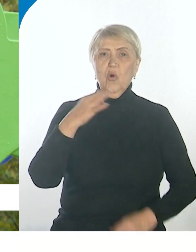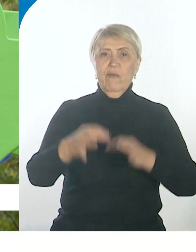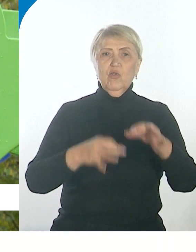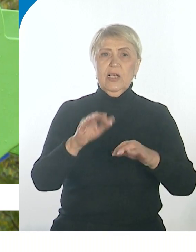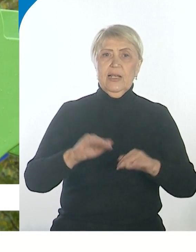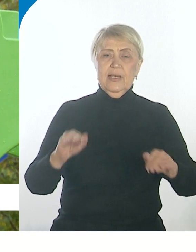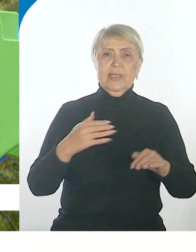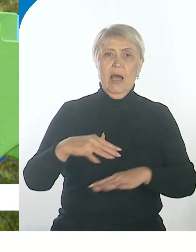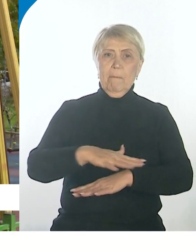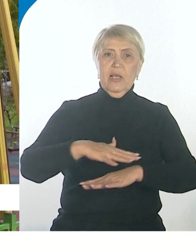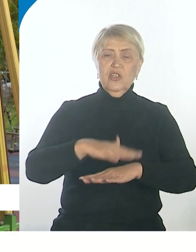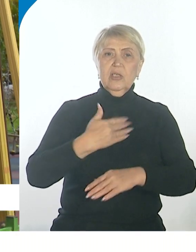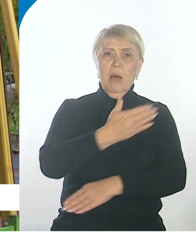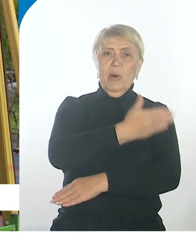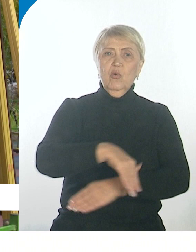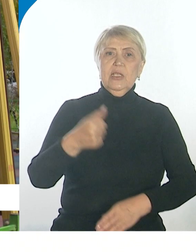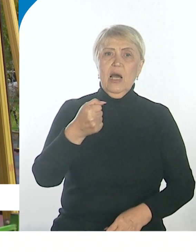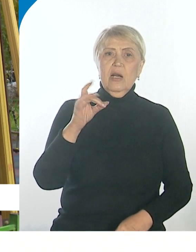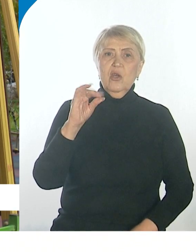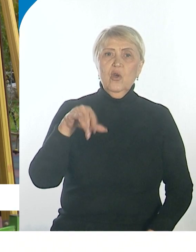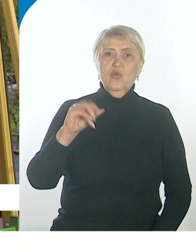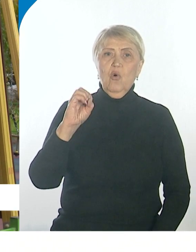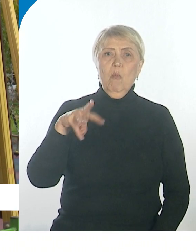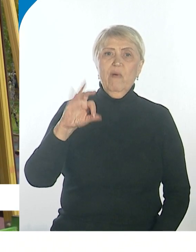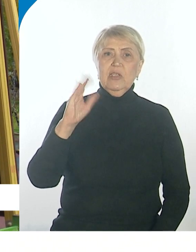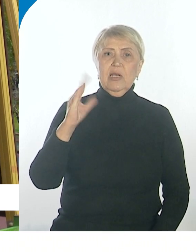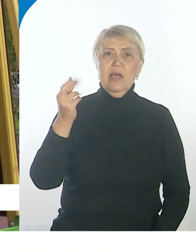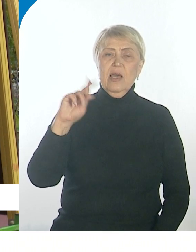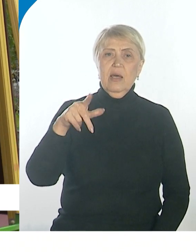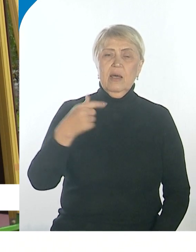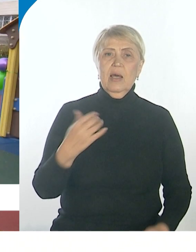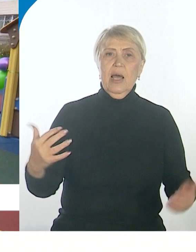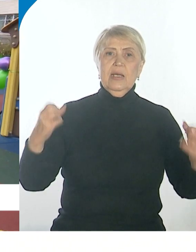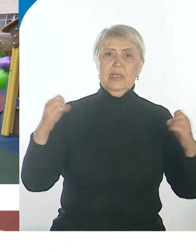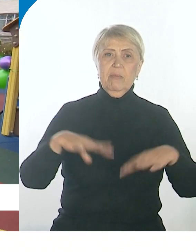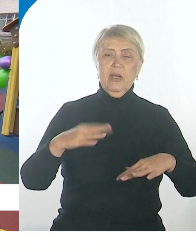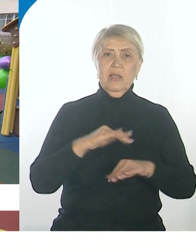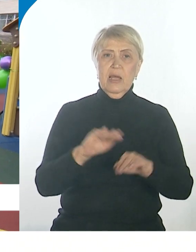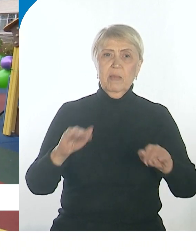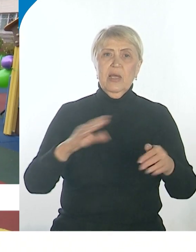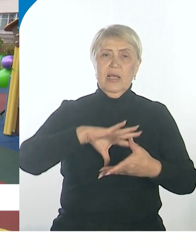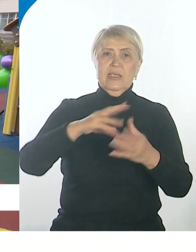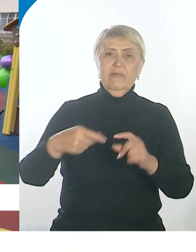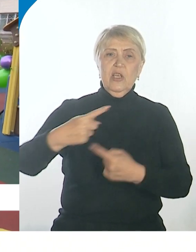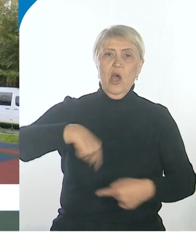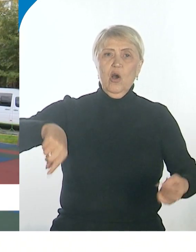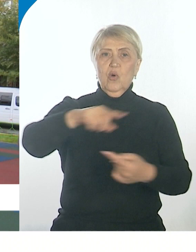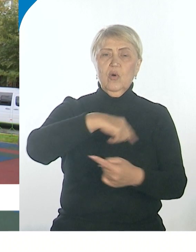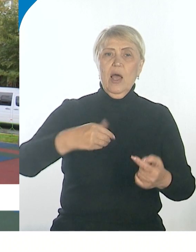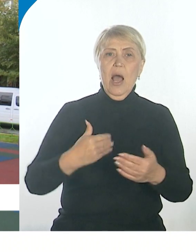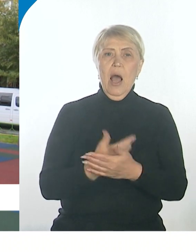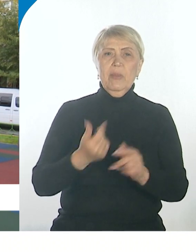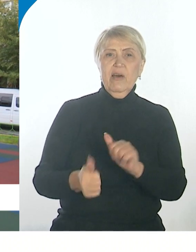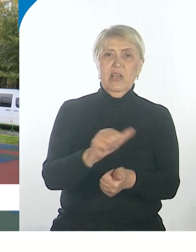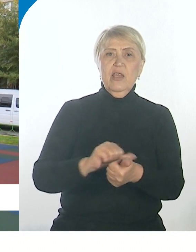площадка во дворе дома по улице Артемовска, 77, собирает теперь ребятню со всей округи. Обновлению рады и их